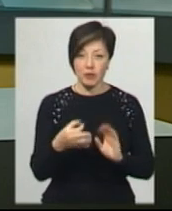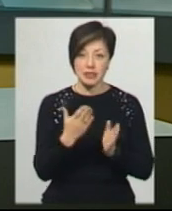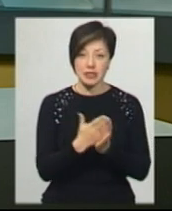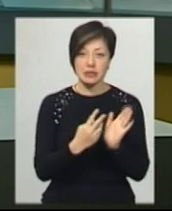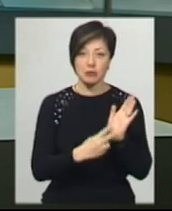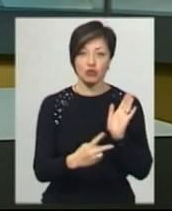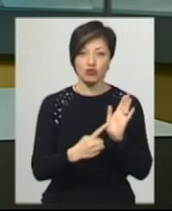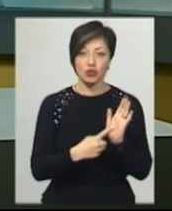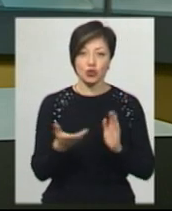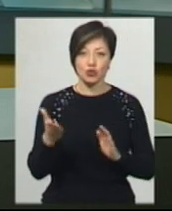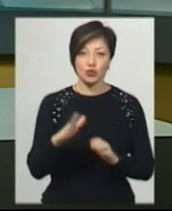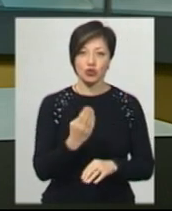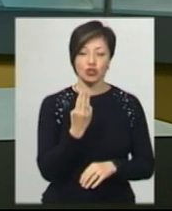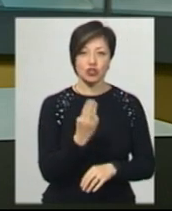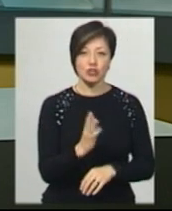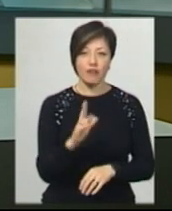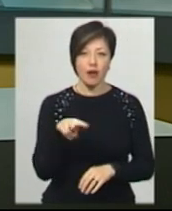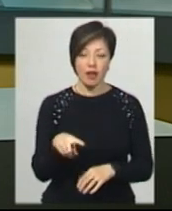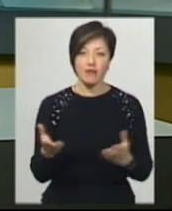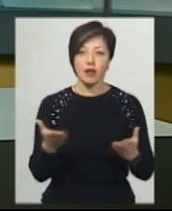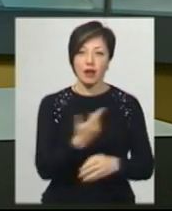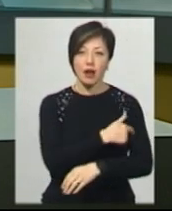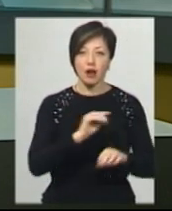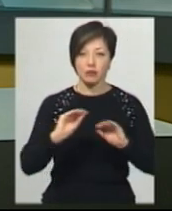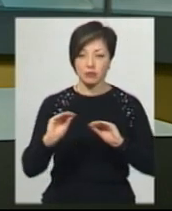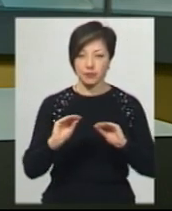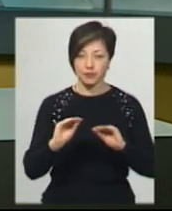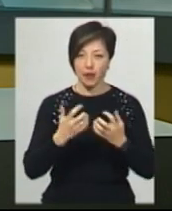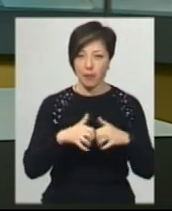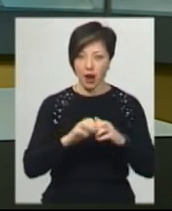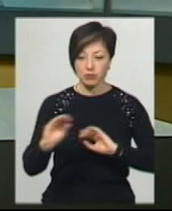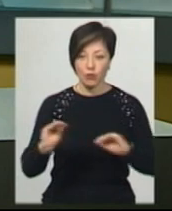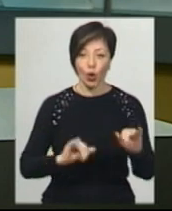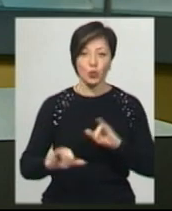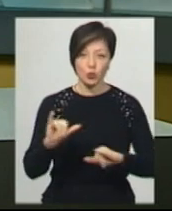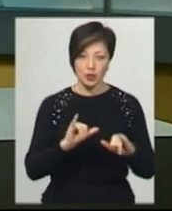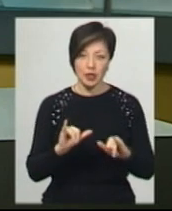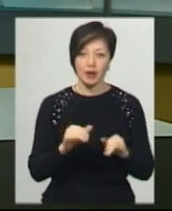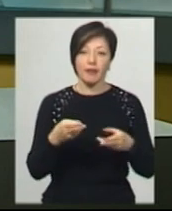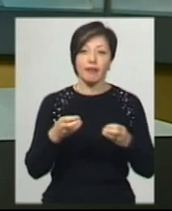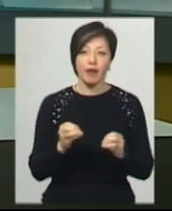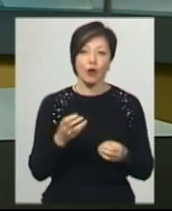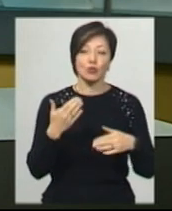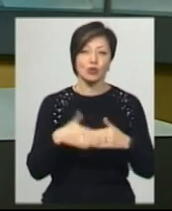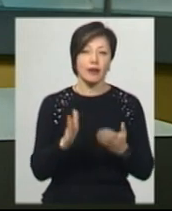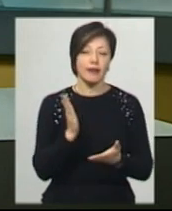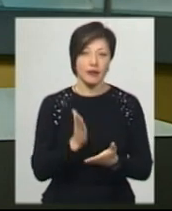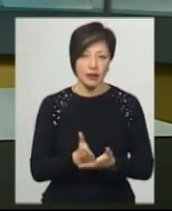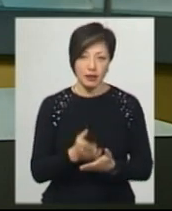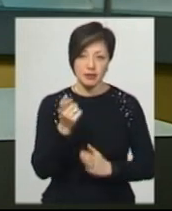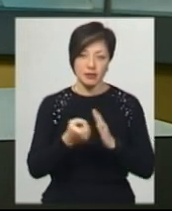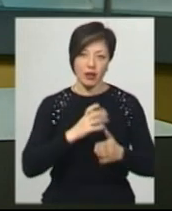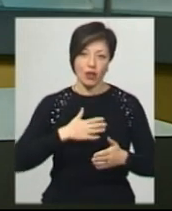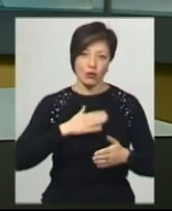апаратів ШВЛ, у якій лікарні розподілять придбані апарати штучної вентиляції легень і де апарати вже є. У наявності